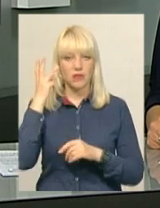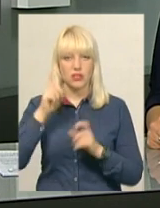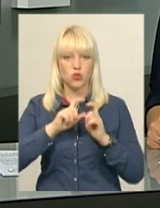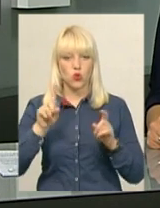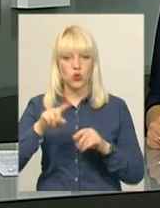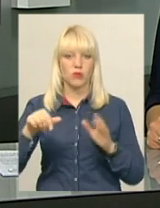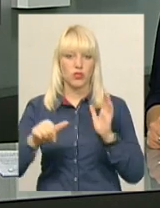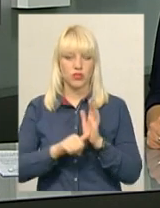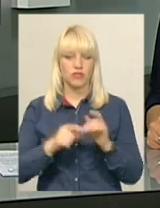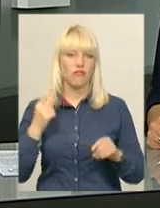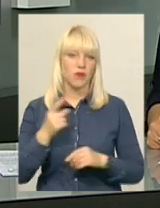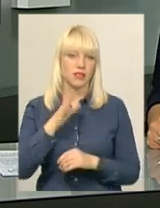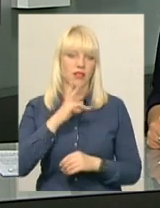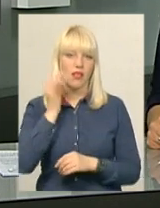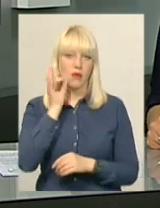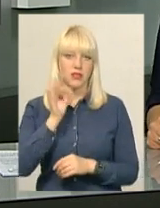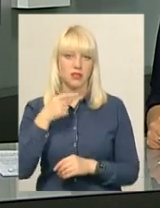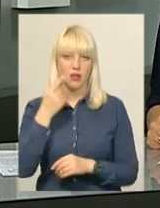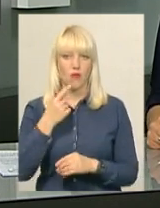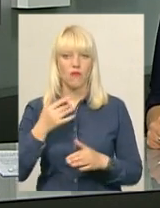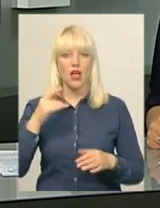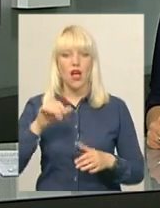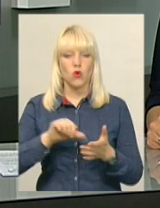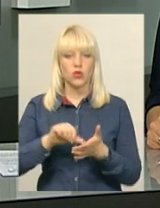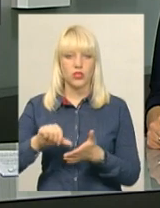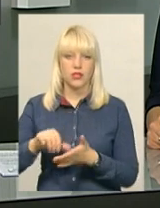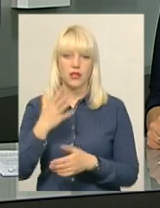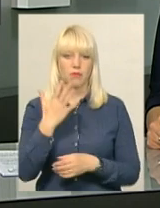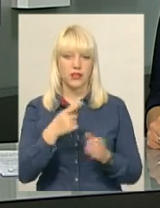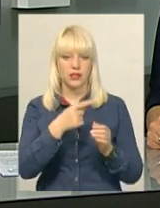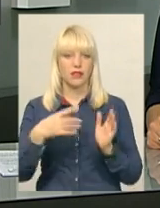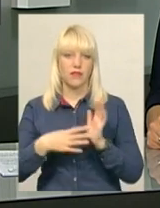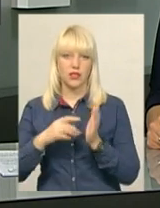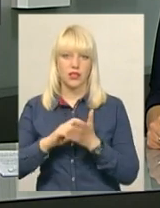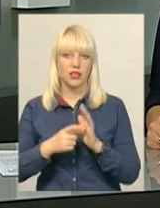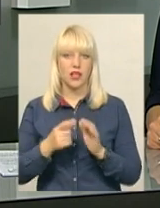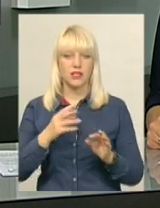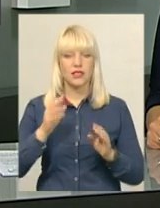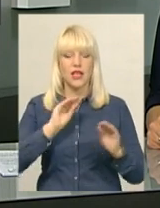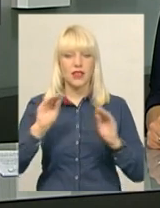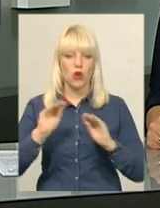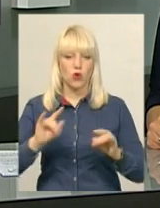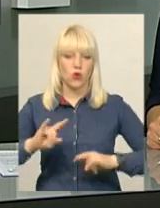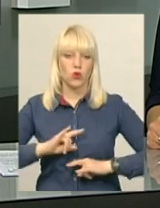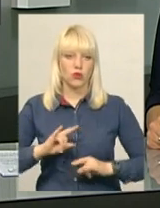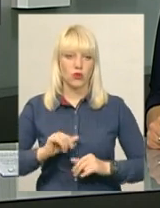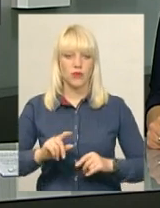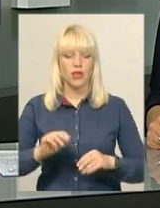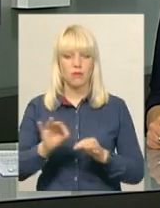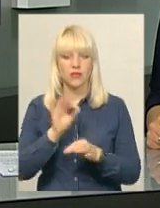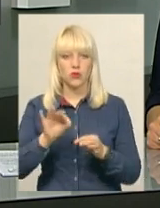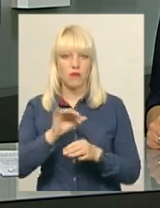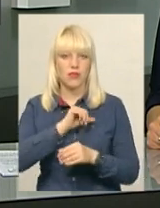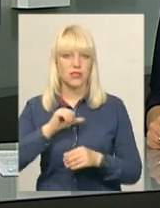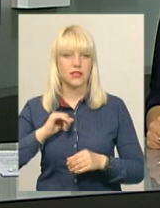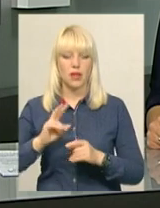поставили німецькою мовою. Акторами були учні 5-го та 9-го класів. Декорації та костюми майстрували самі. Прем